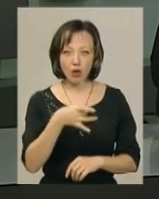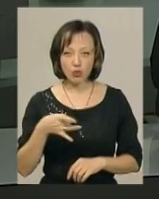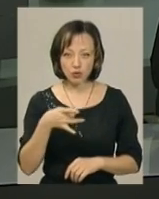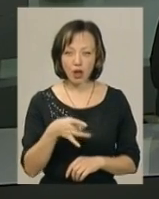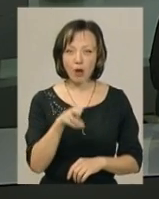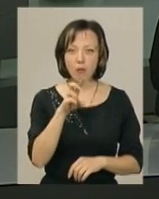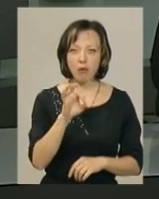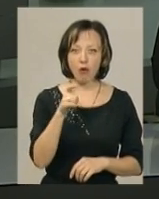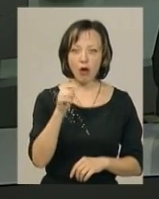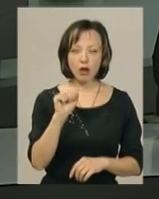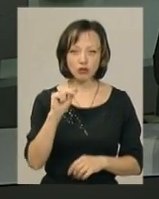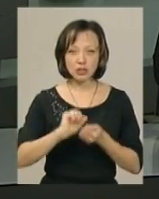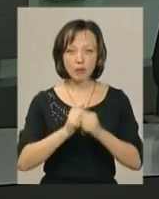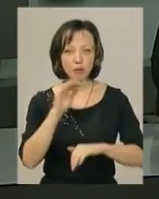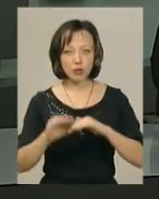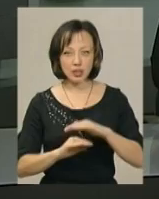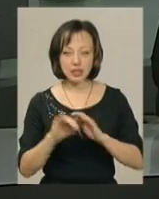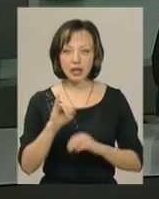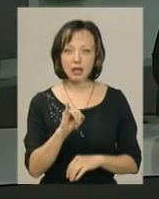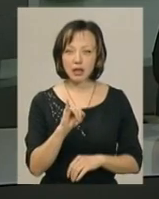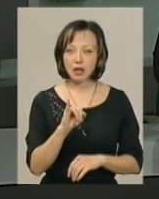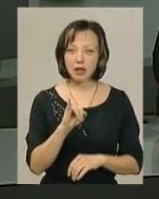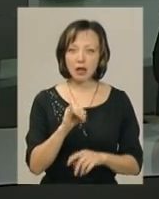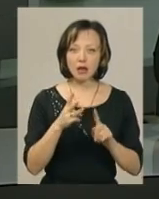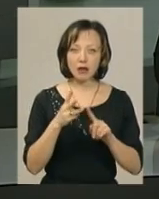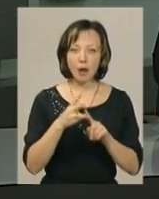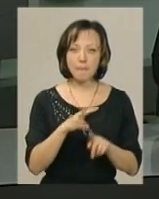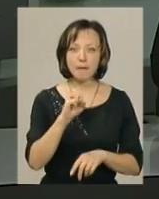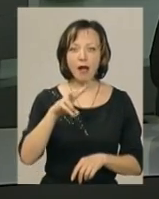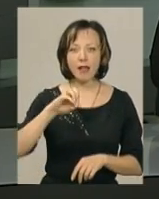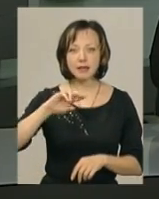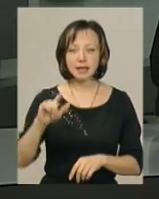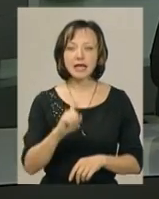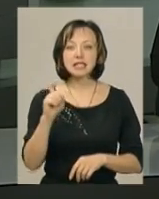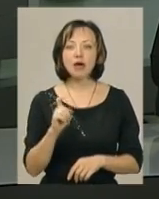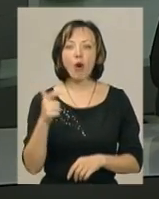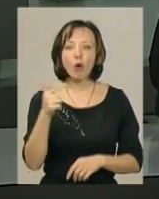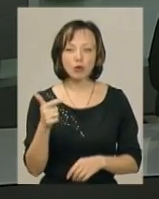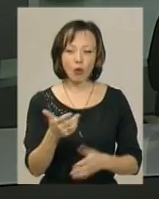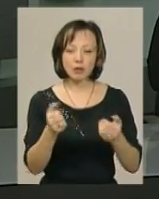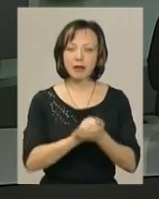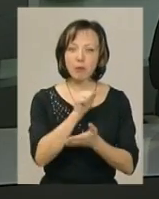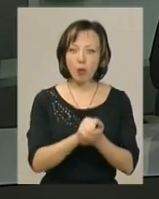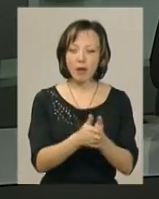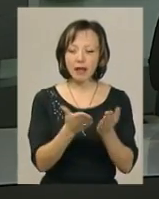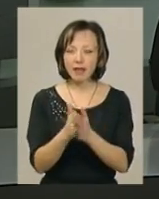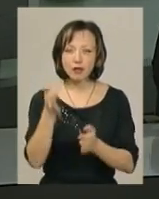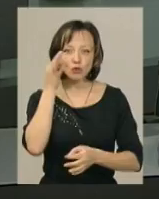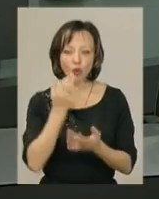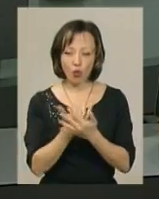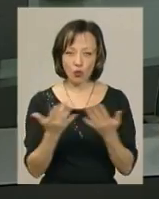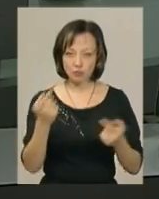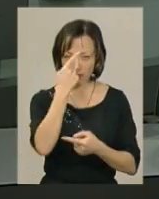Олег Богач із Кам'янця-Подільського та Максим Малець із Гуртка. Вони отримали дипломи, книги та солодощі.